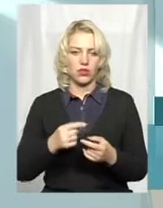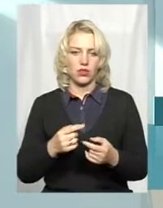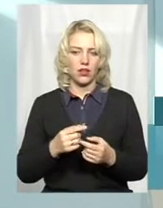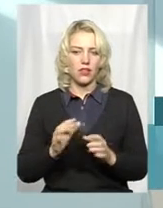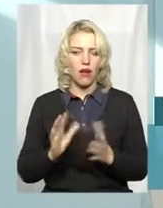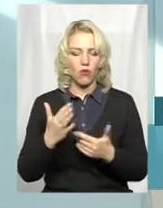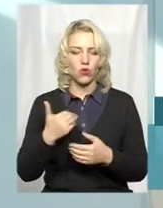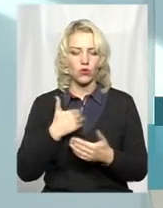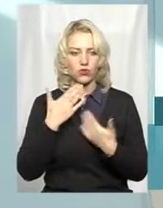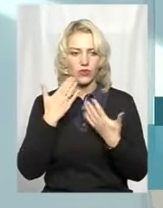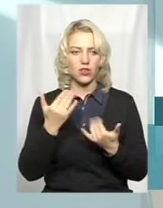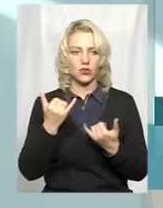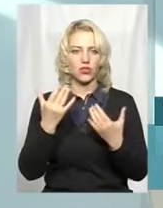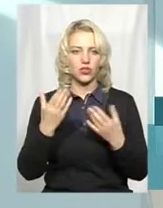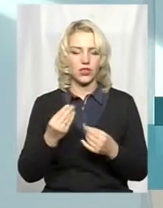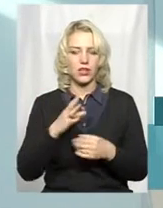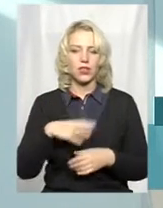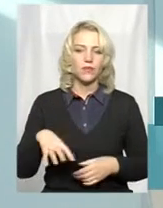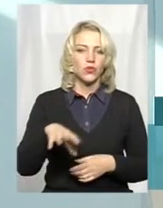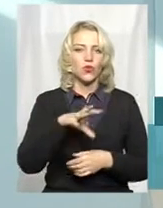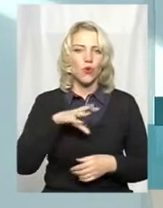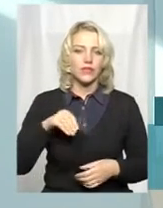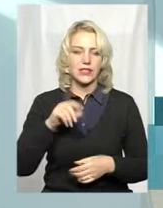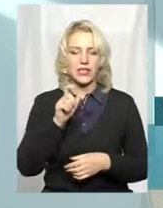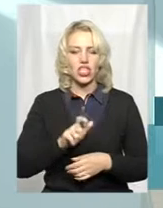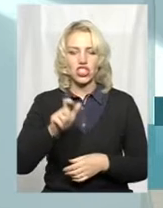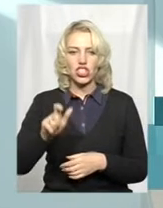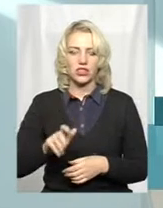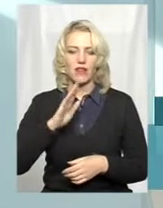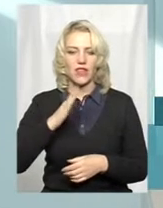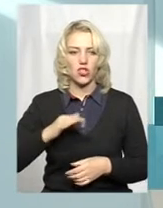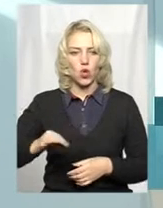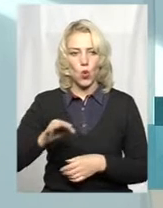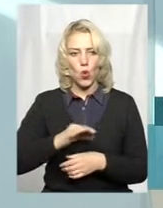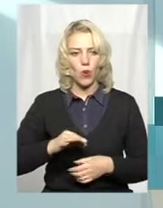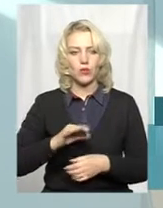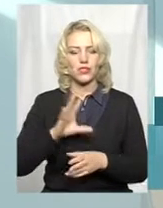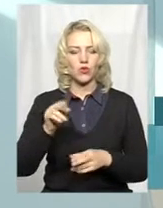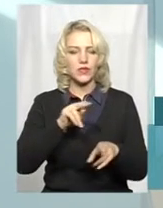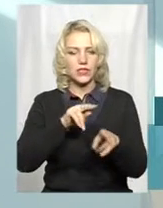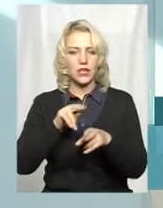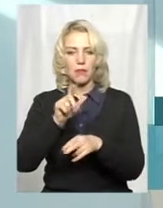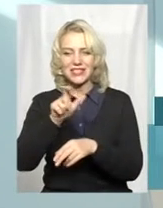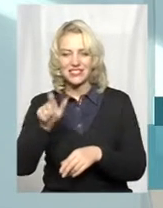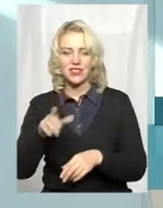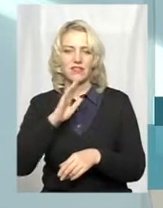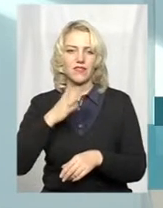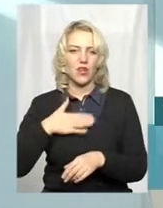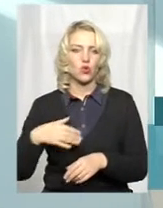звернутися на сьогоднішній день до всіх жителів області, до всіх мисливців області.